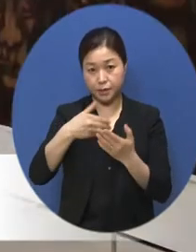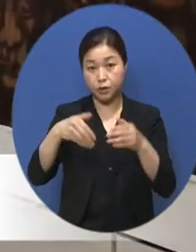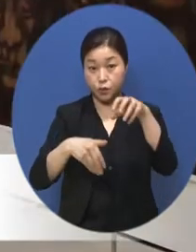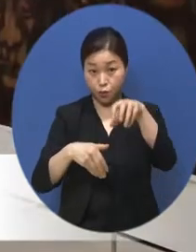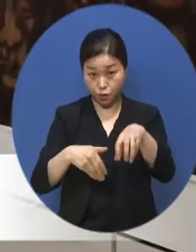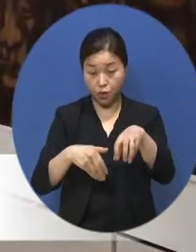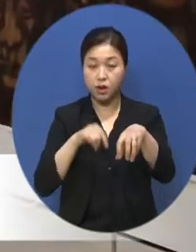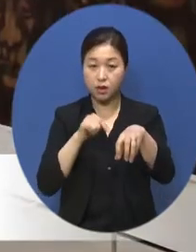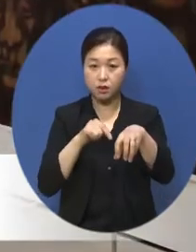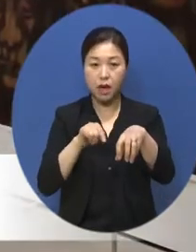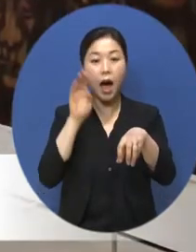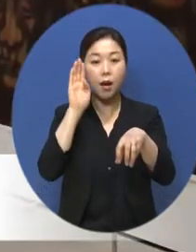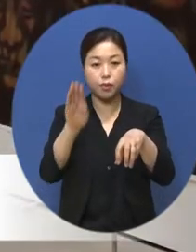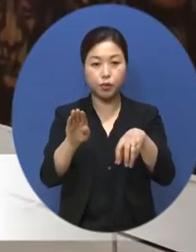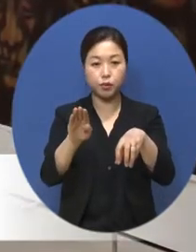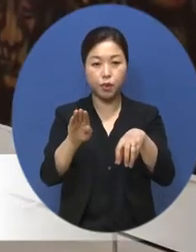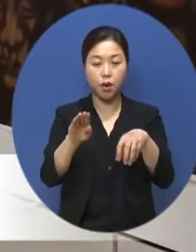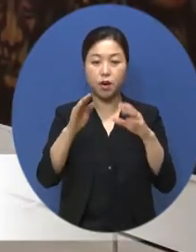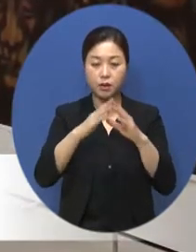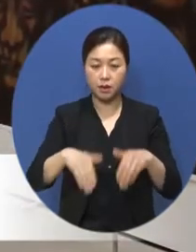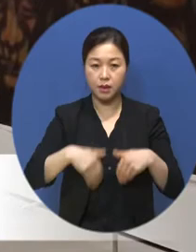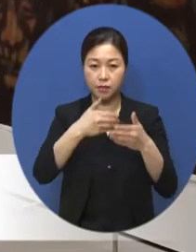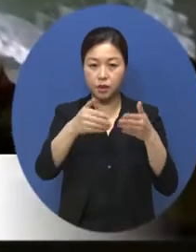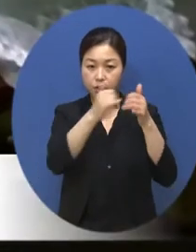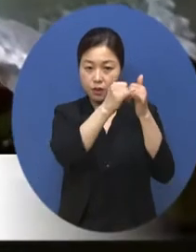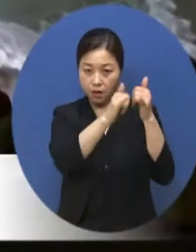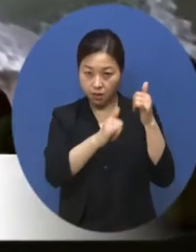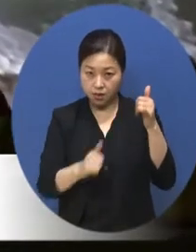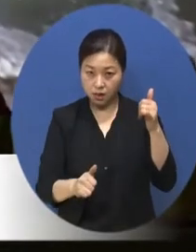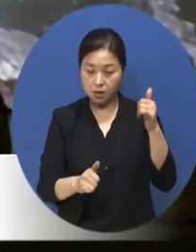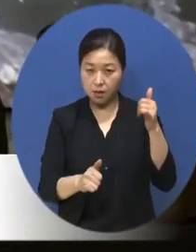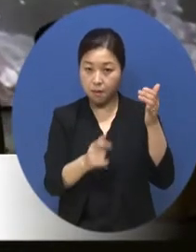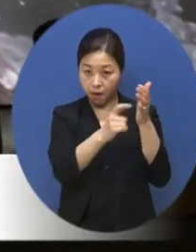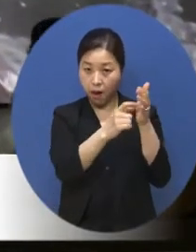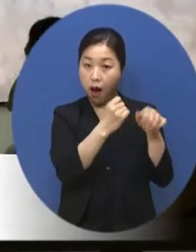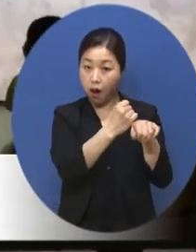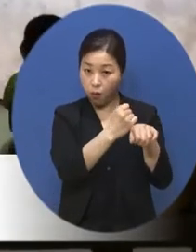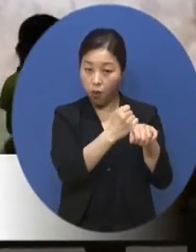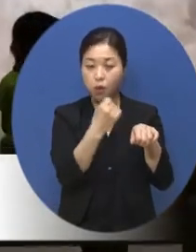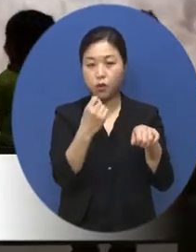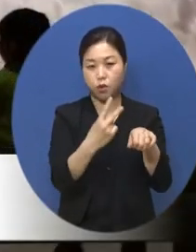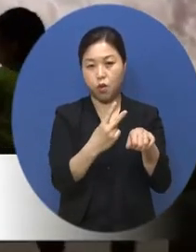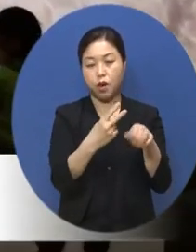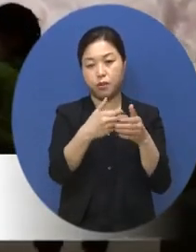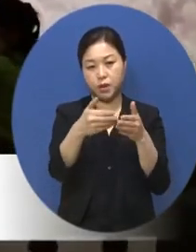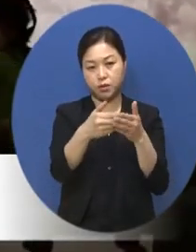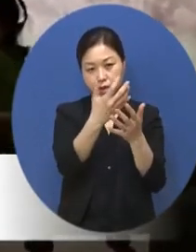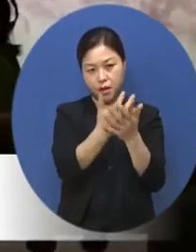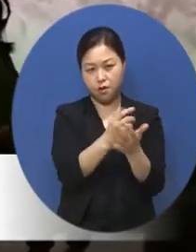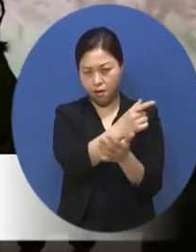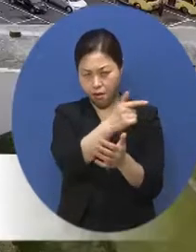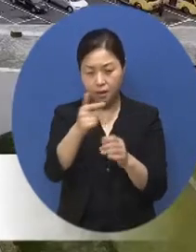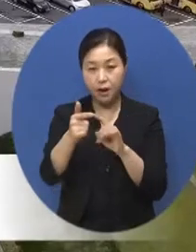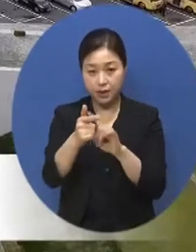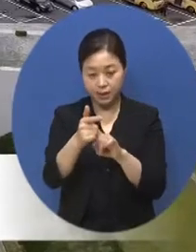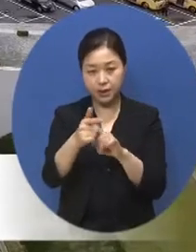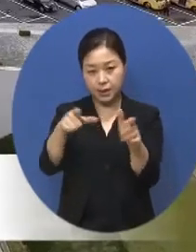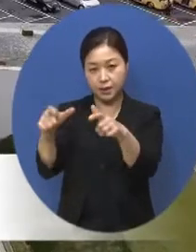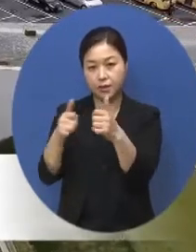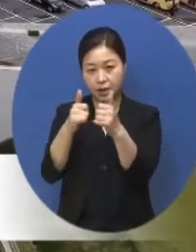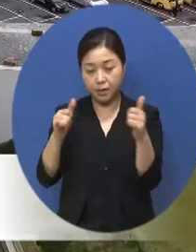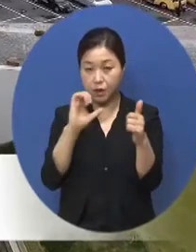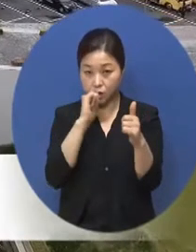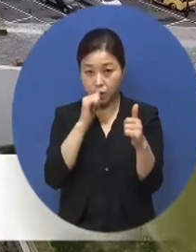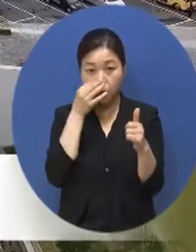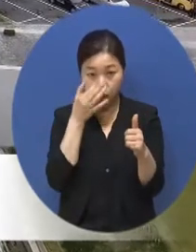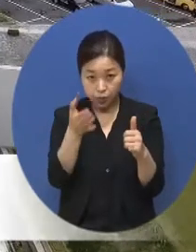앞으로 전남 미술사를 정립하고 전남의 미술 자료를 도우민들에게 소개할 뿐만 아니라 글로벌